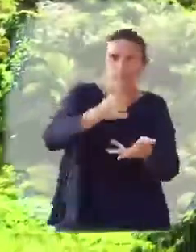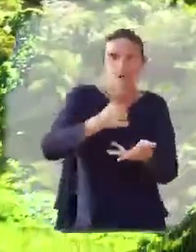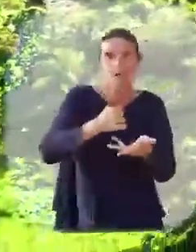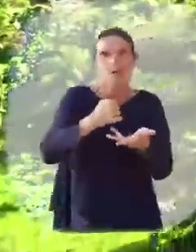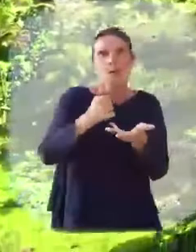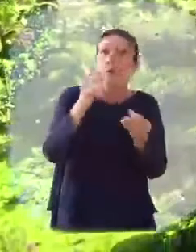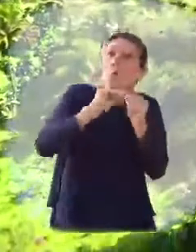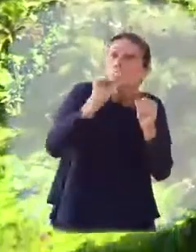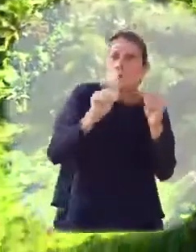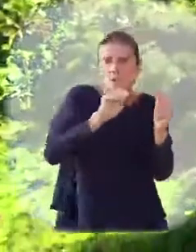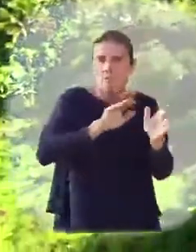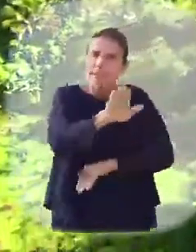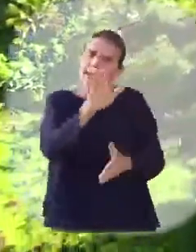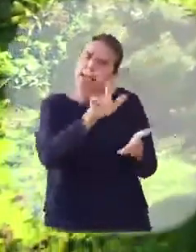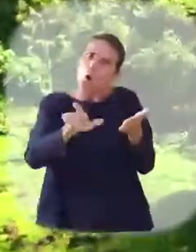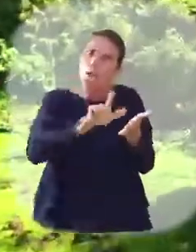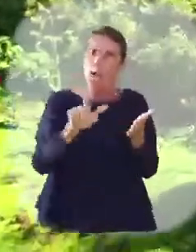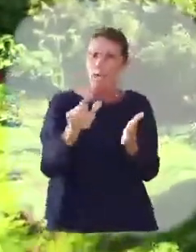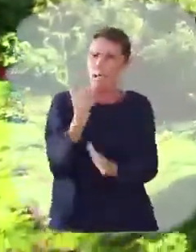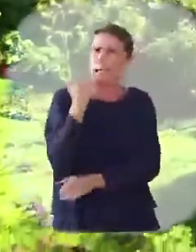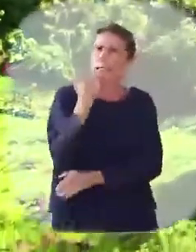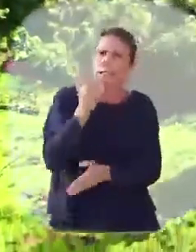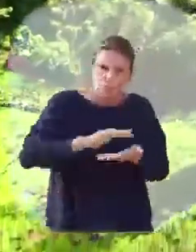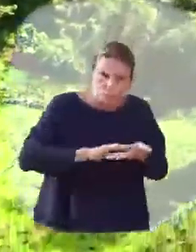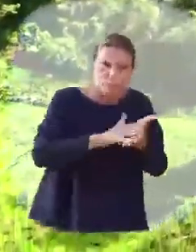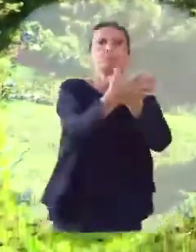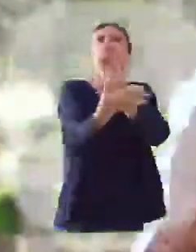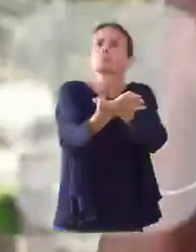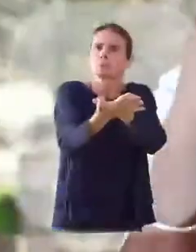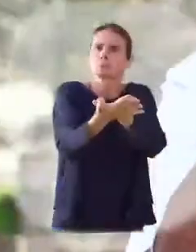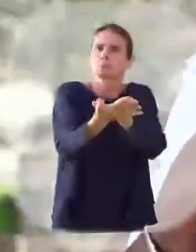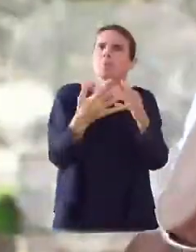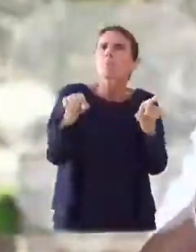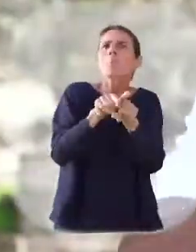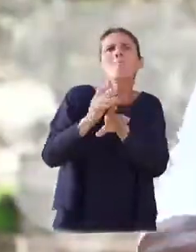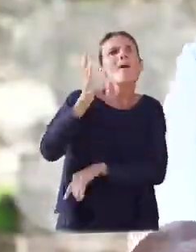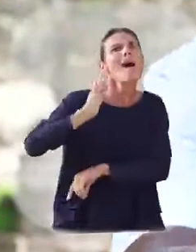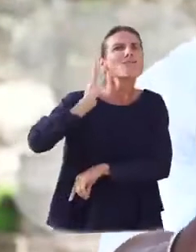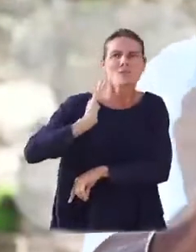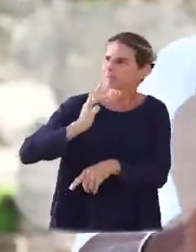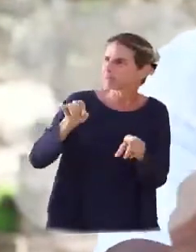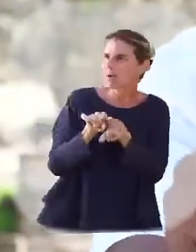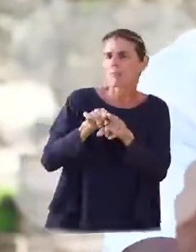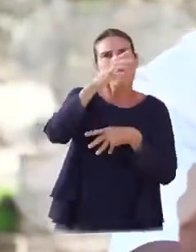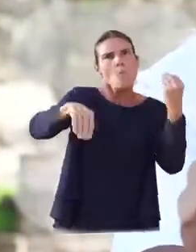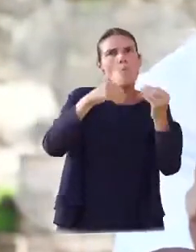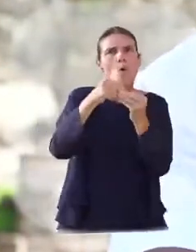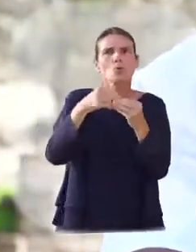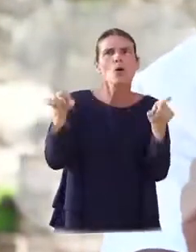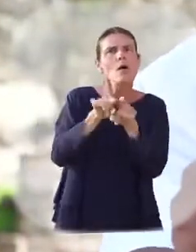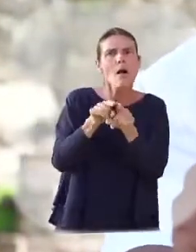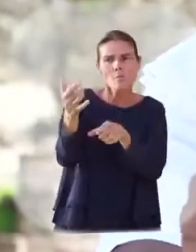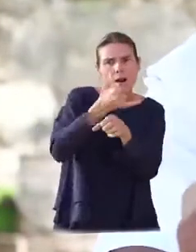-transformation dans cette région autour d'un produit de qualité qui ont fait jadis notre renommée mondiale,